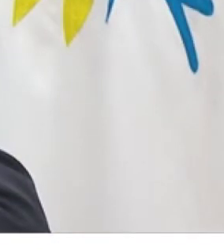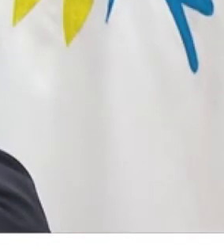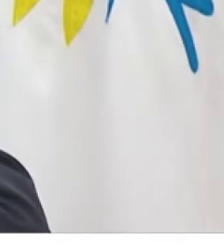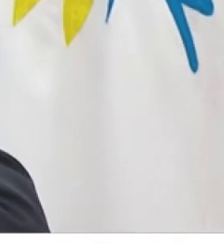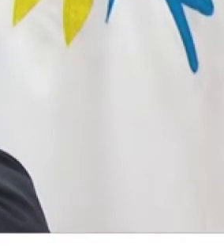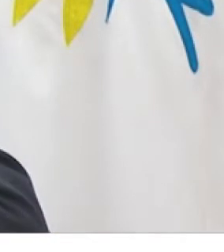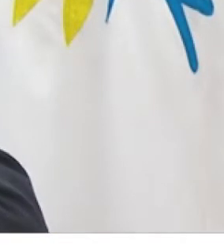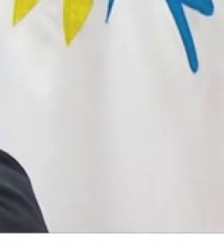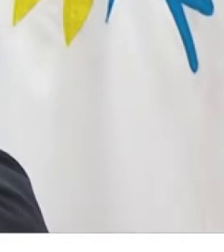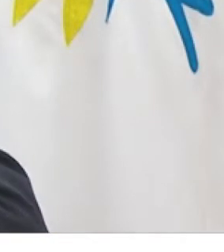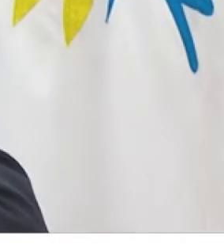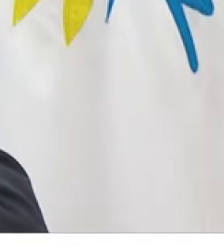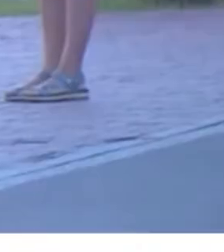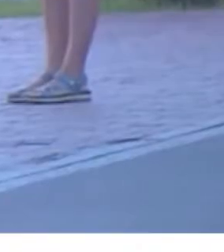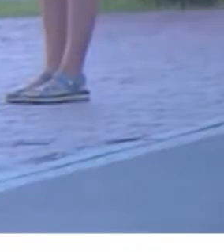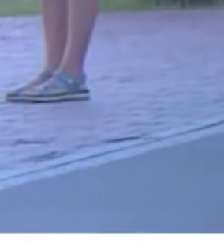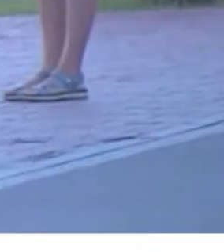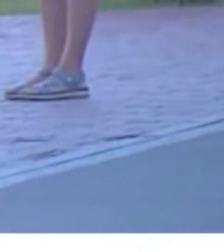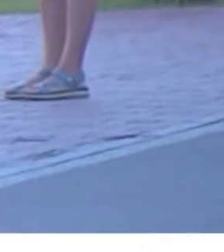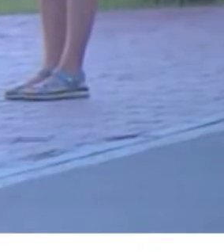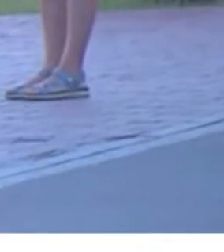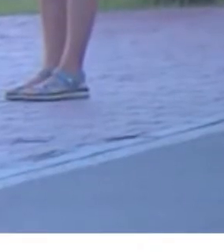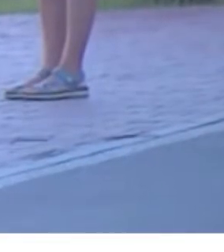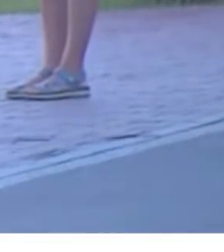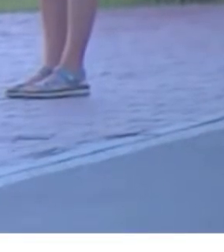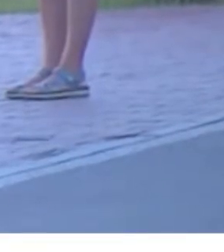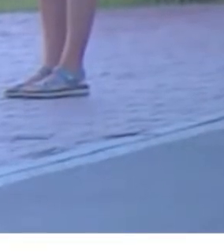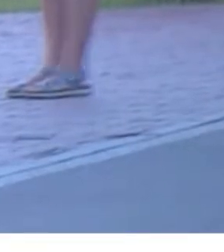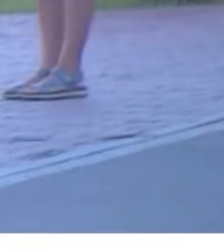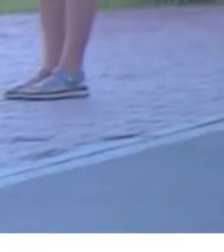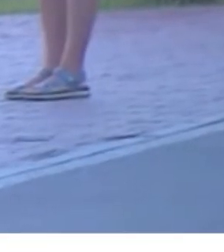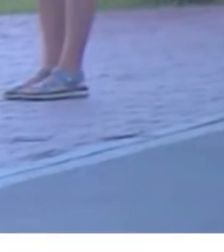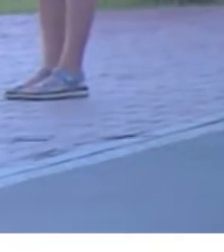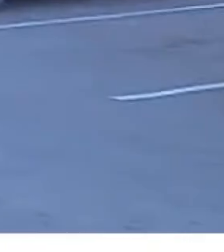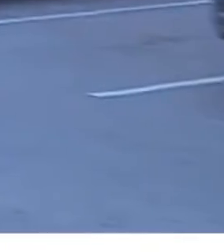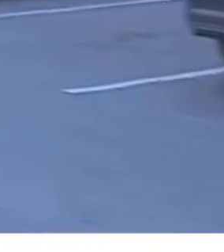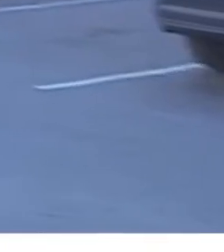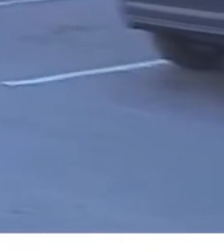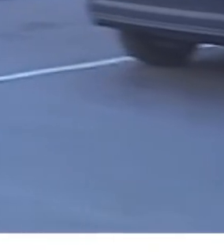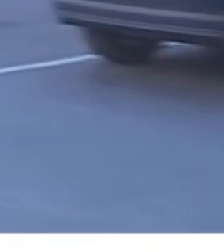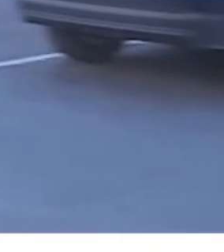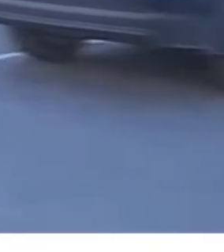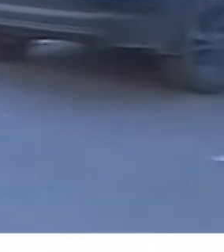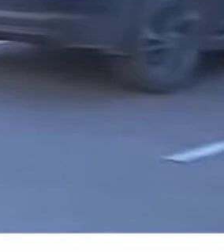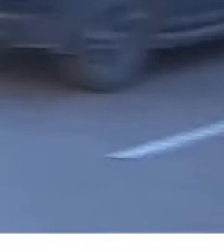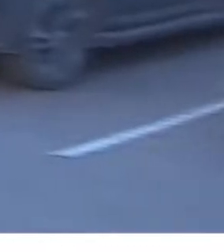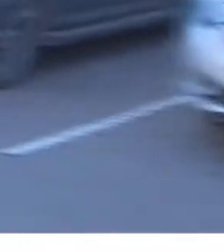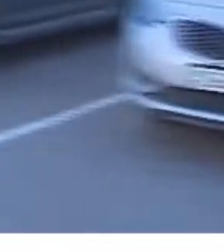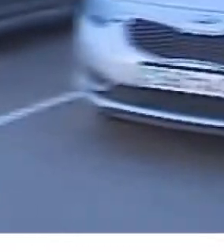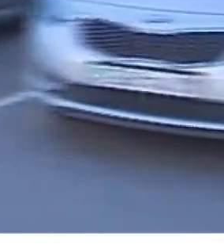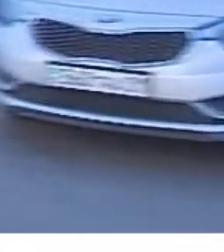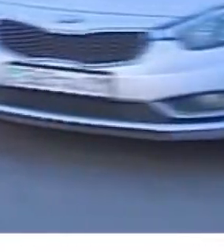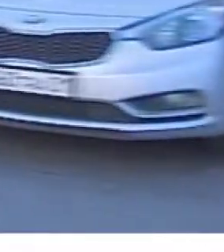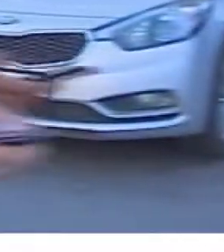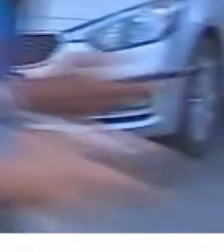«Нехватка оперативных действий, решение проблемы упиралось на бюрократические барьеры. Я хорошо знаю, что государственные органы и